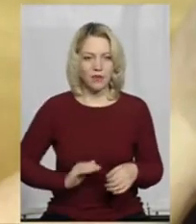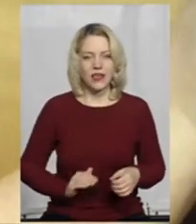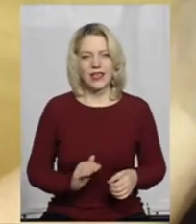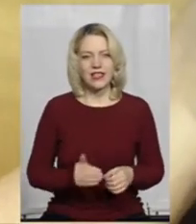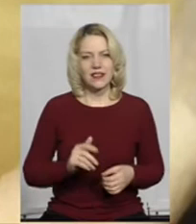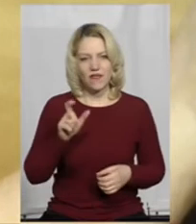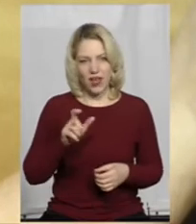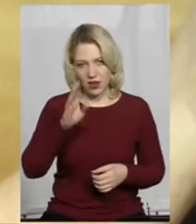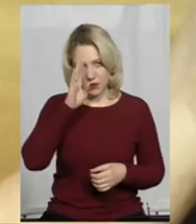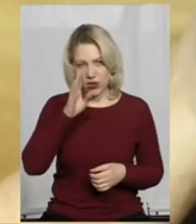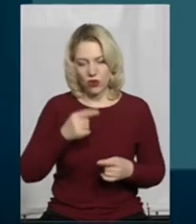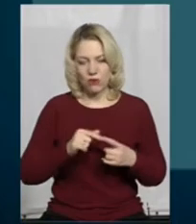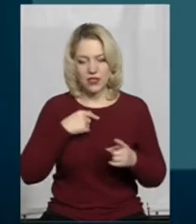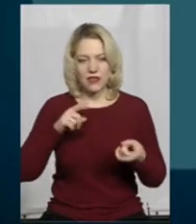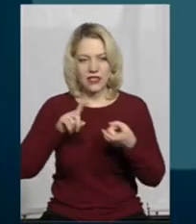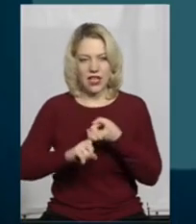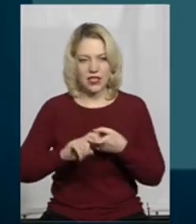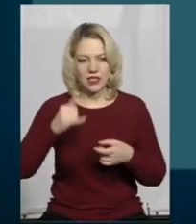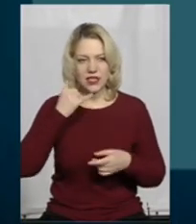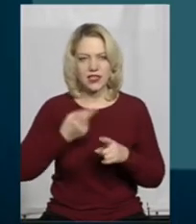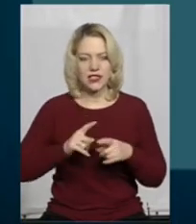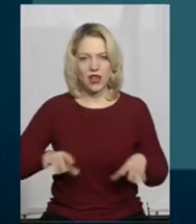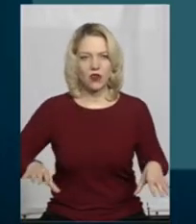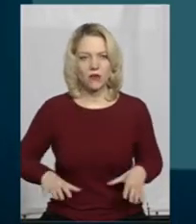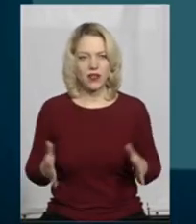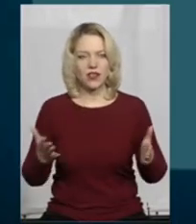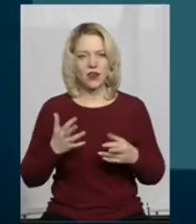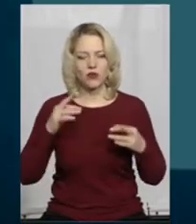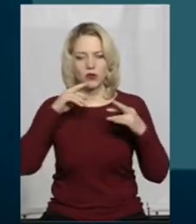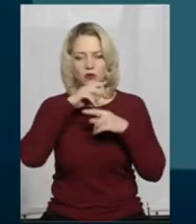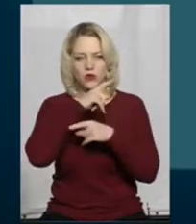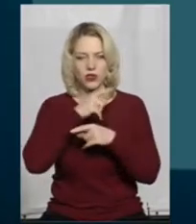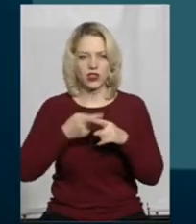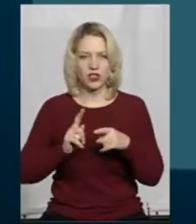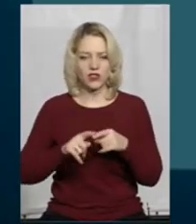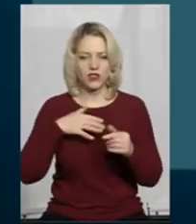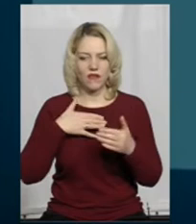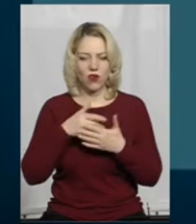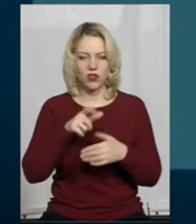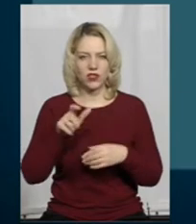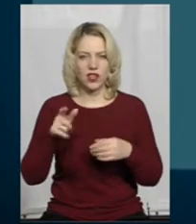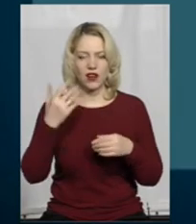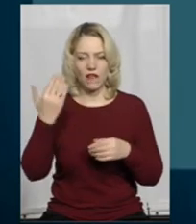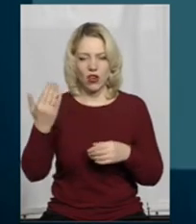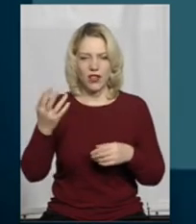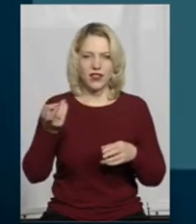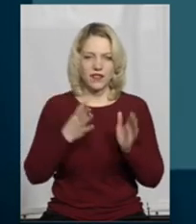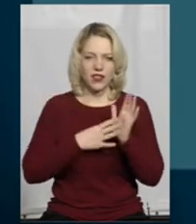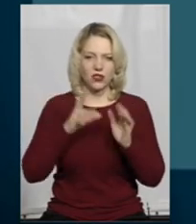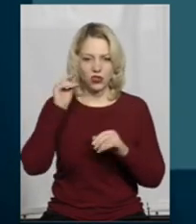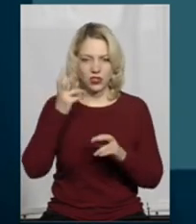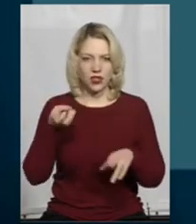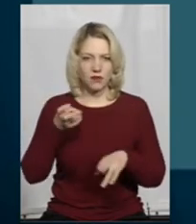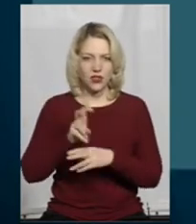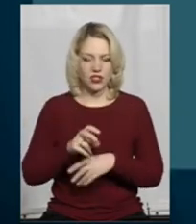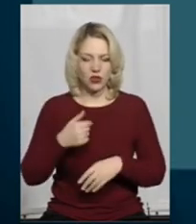смерті конями зв'язалися телефоном. Ця кобила, якого втроїли, оці волонтери, вони 9 числа прийшли до мене, група